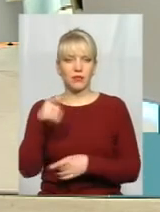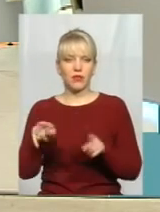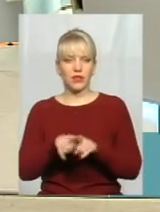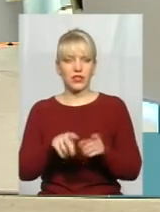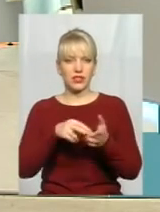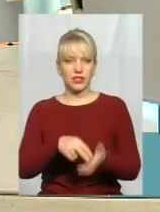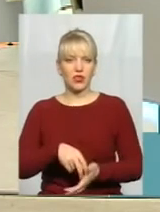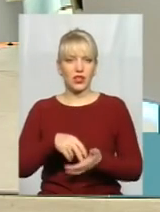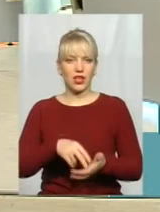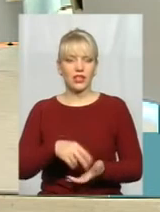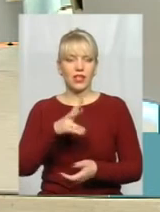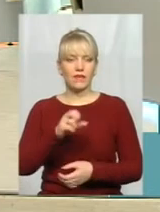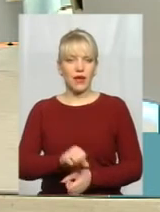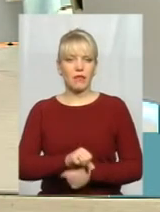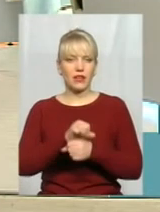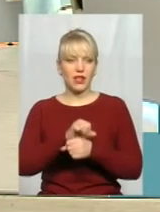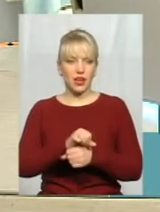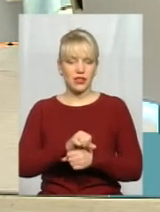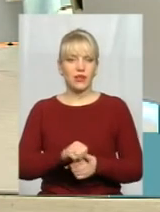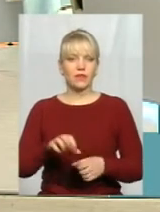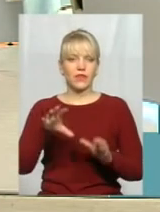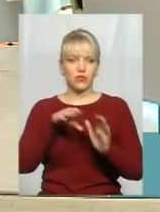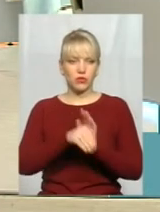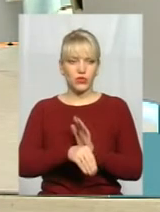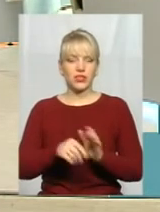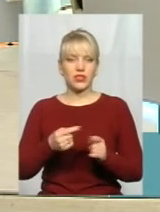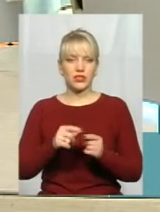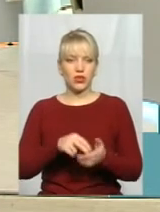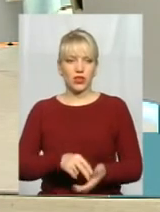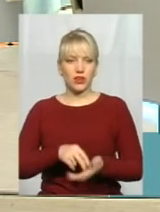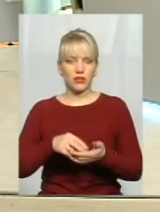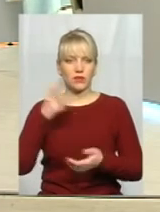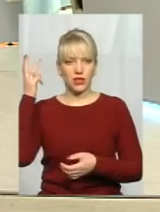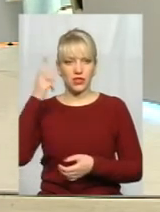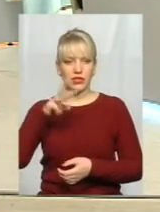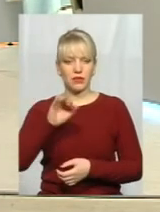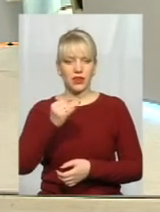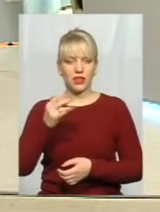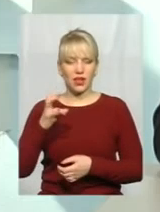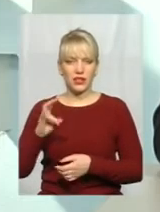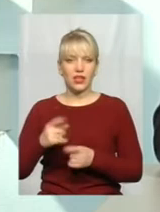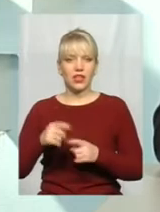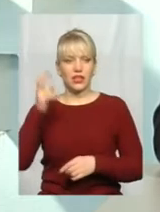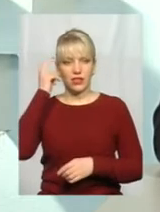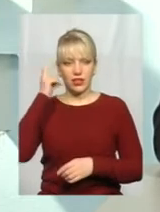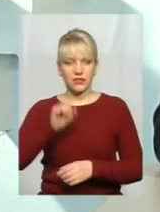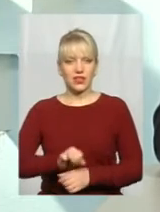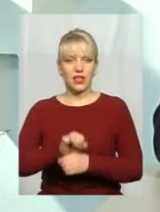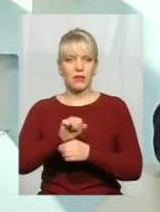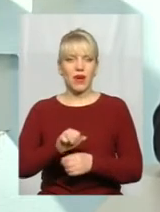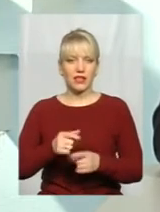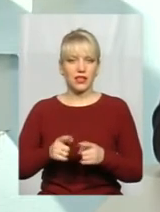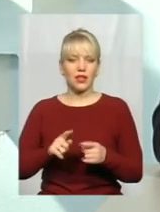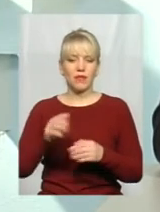майдан, в тому числі і під цим прапором. Стояв Хмельницький майдан, стояв Київський майдан. Під цим